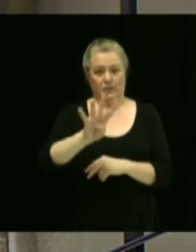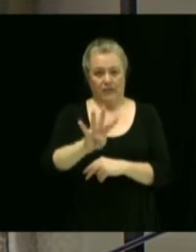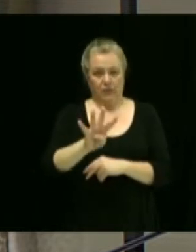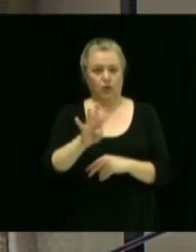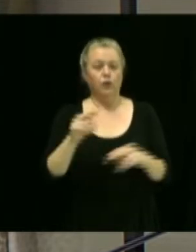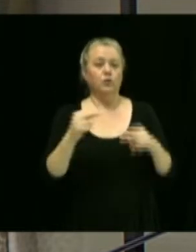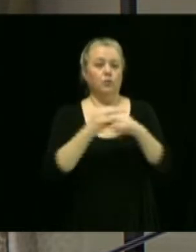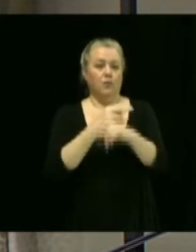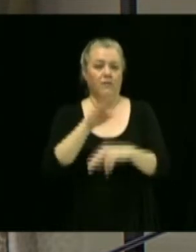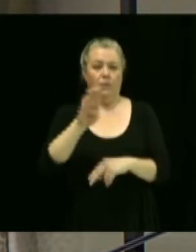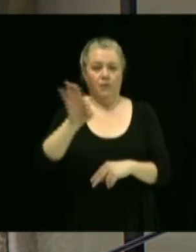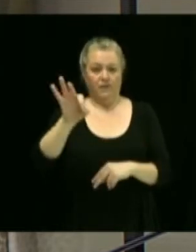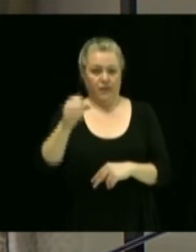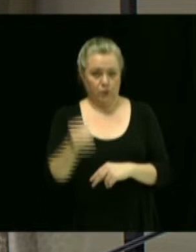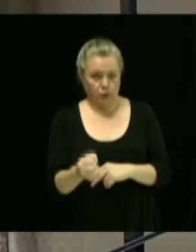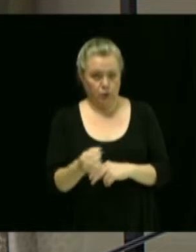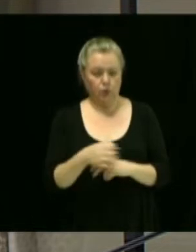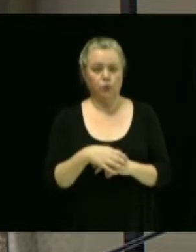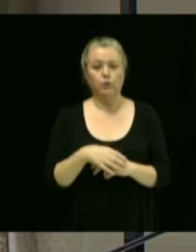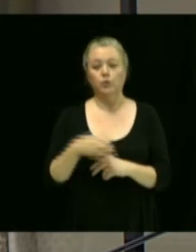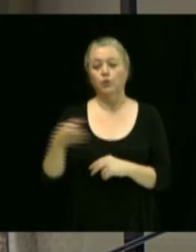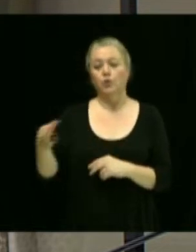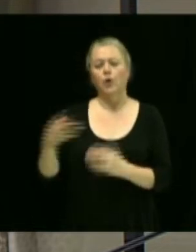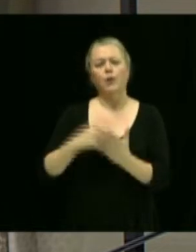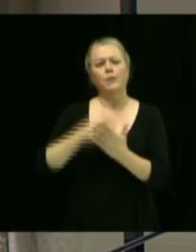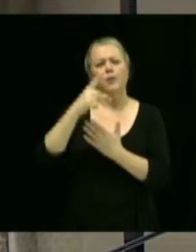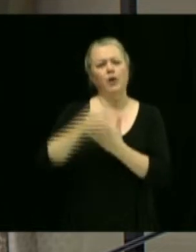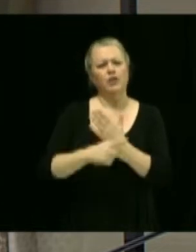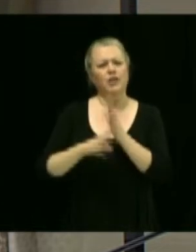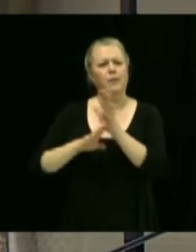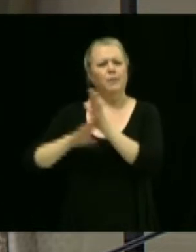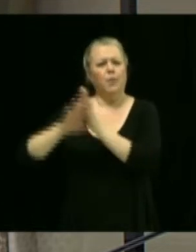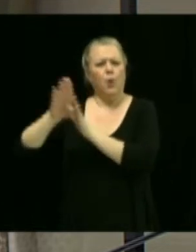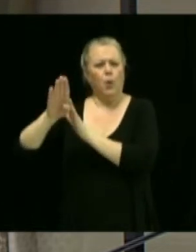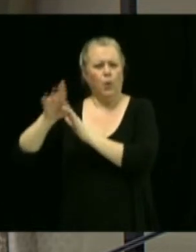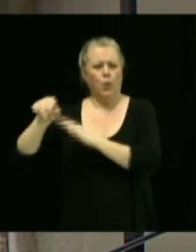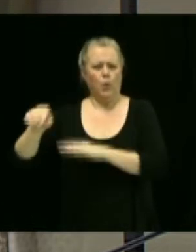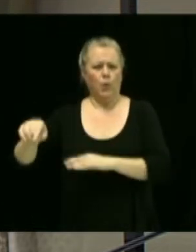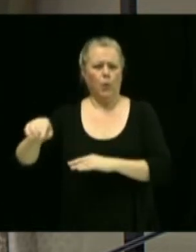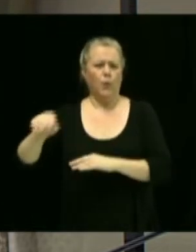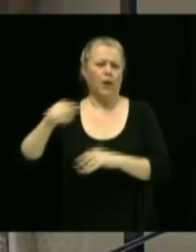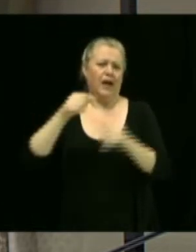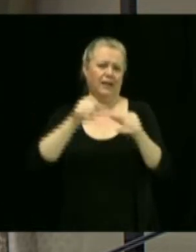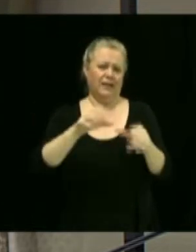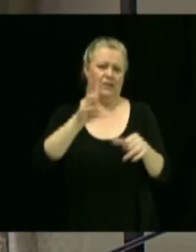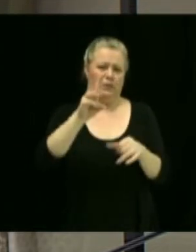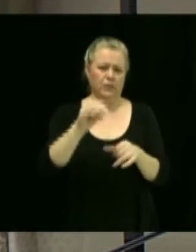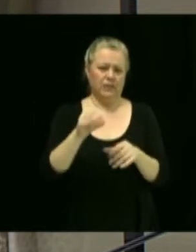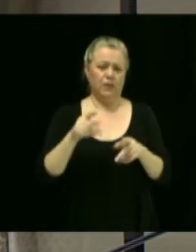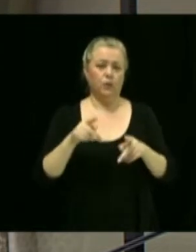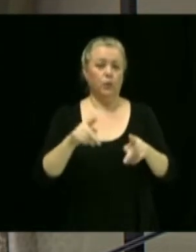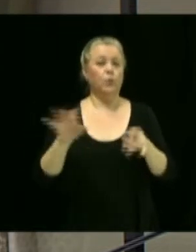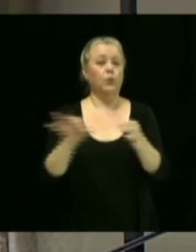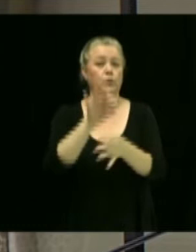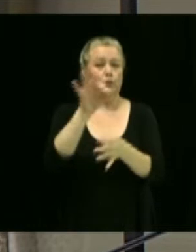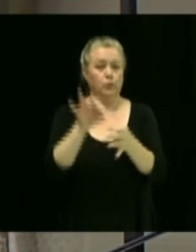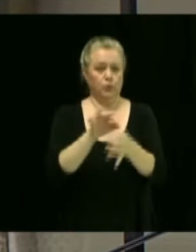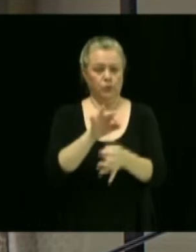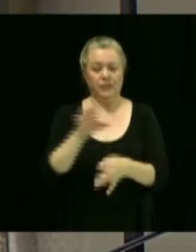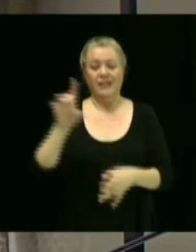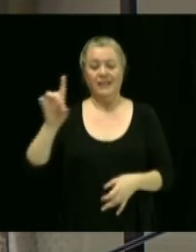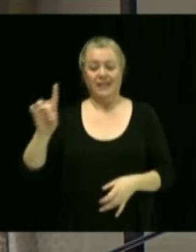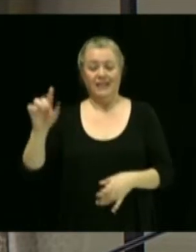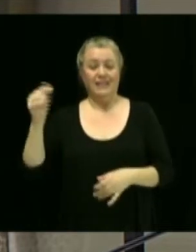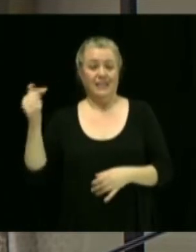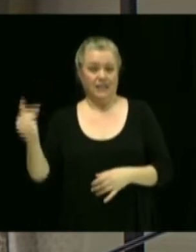Bois-Francs-Sud, projet de pro-développement pour le 60 rue Couture, M. Danny Grenier pour